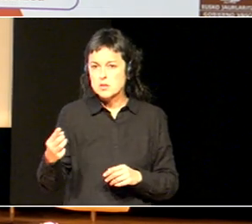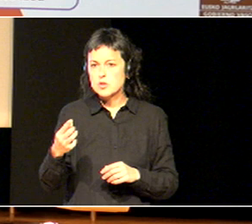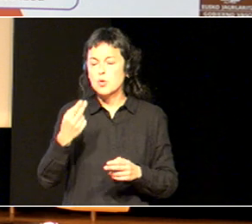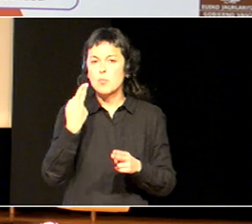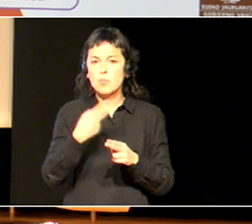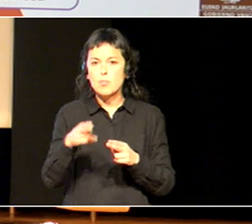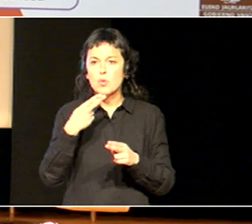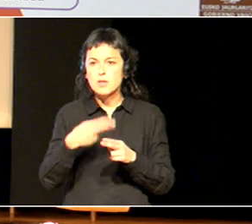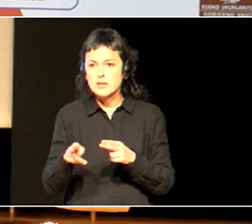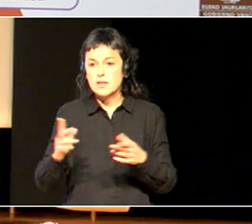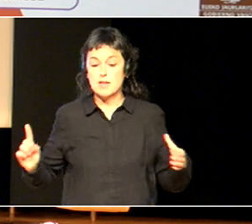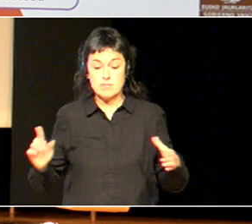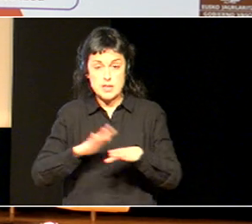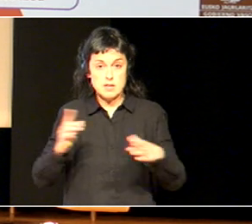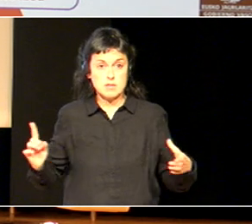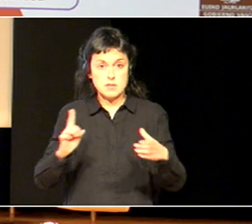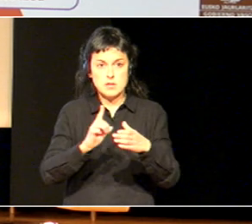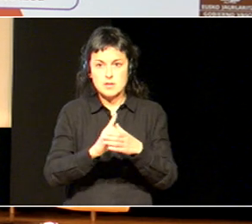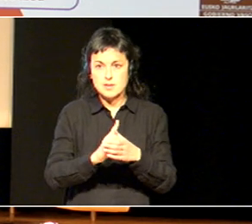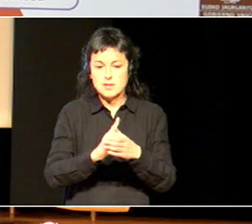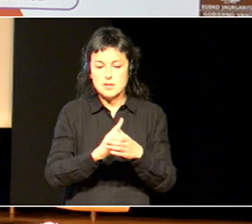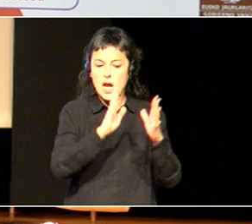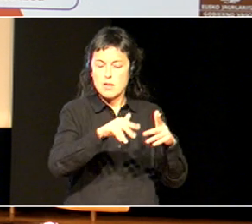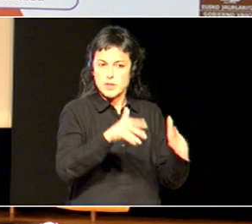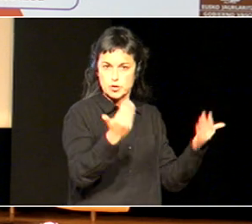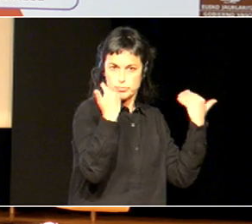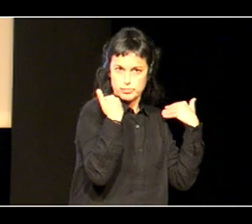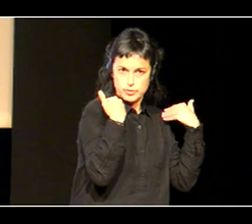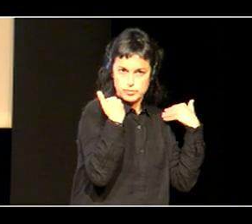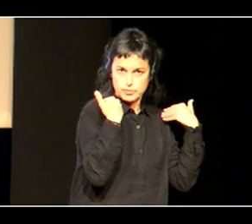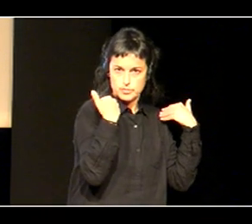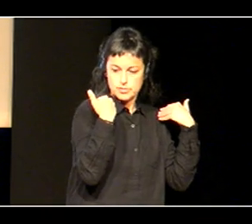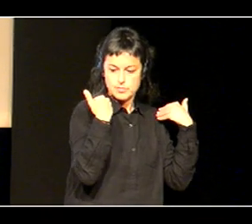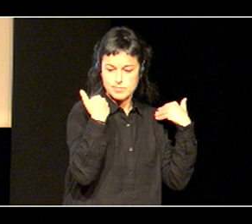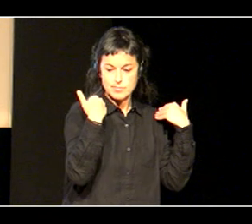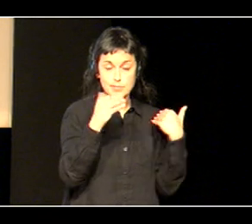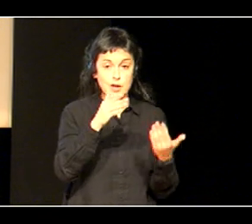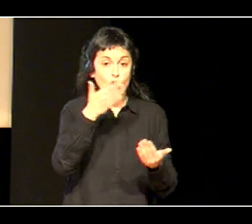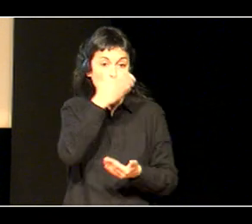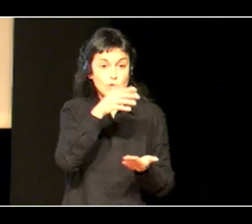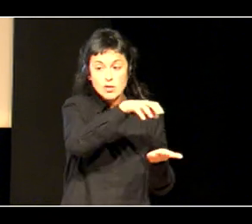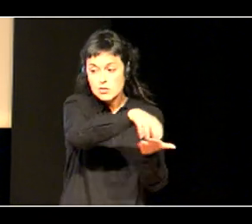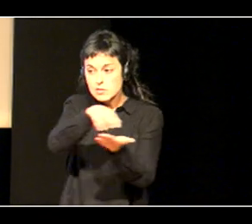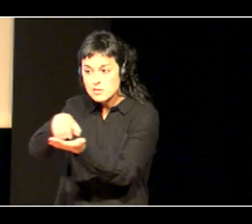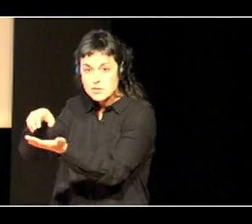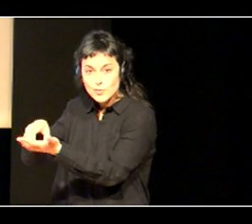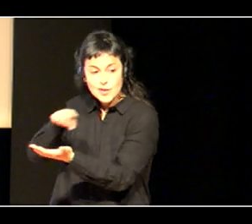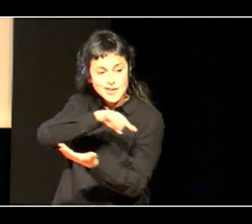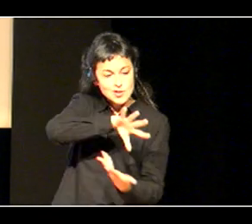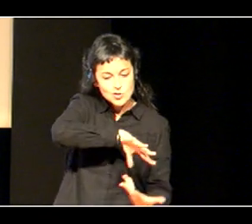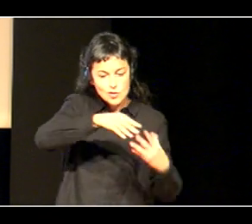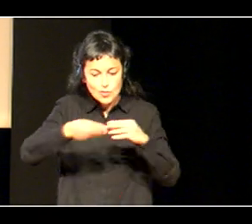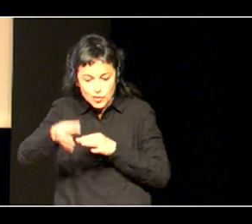eskuntza administrazioari dagoskio eta ikastetzei dagokie oiek zehaztea